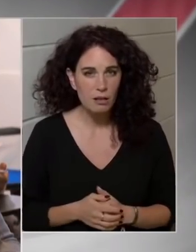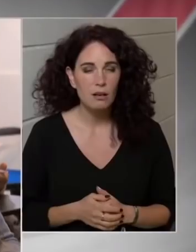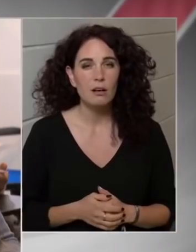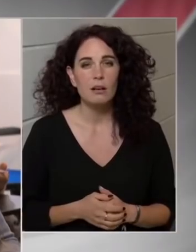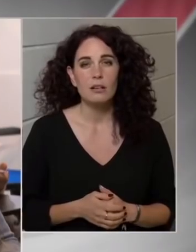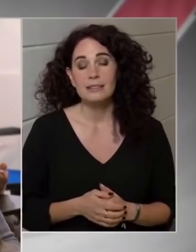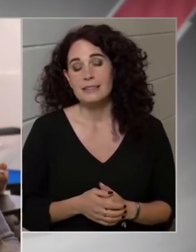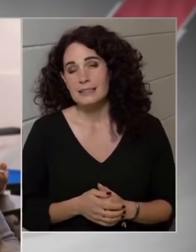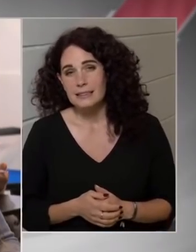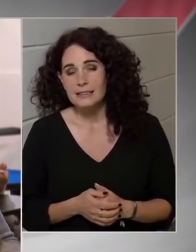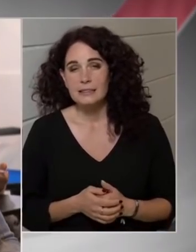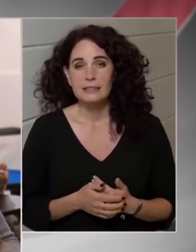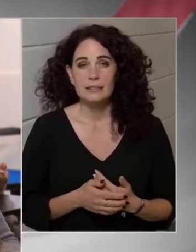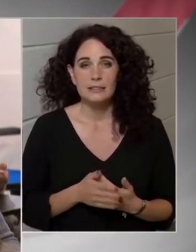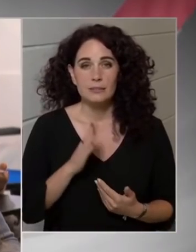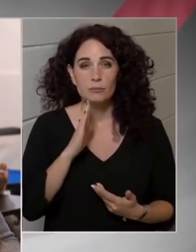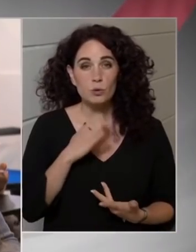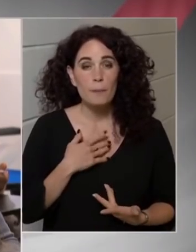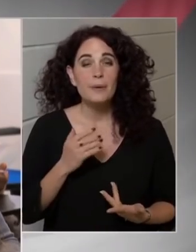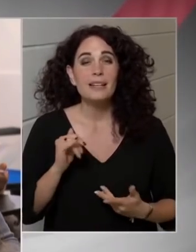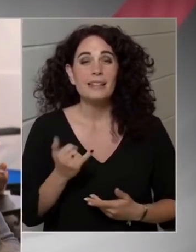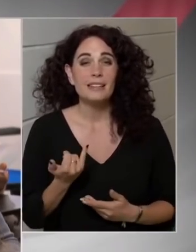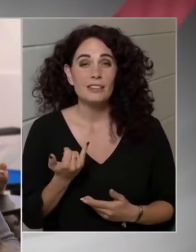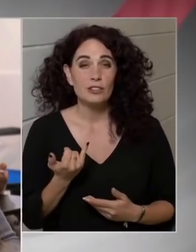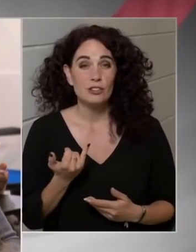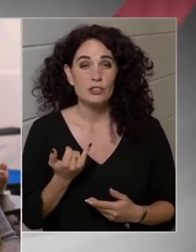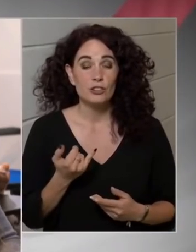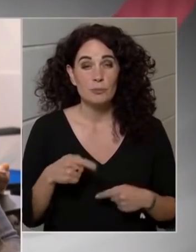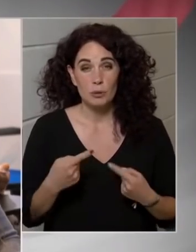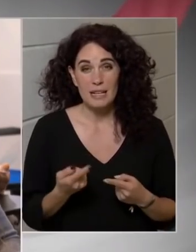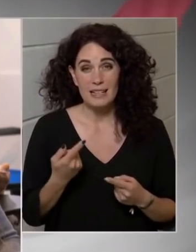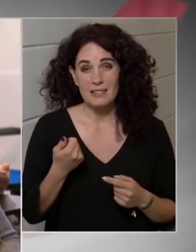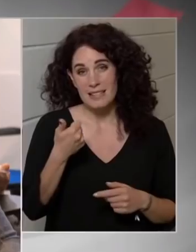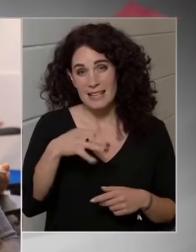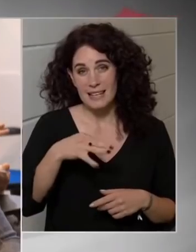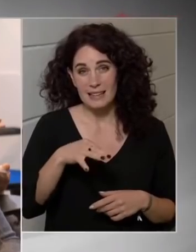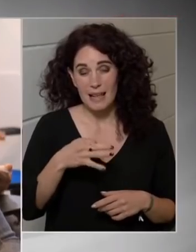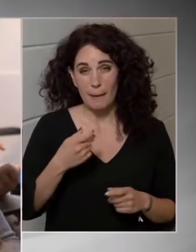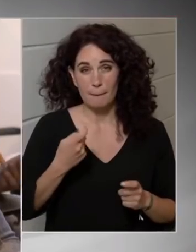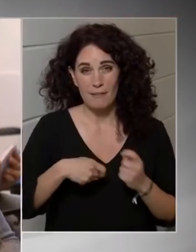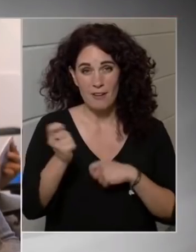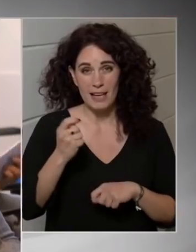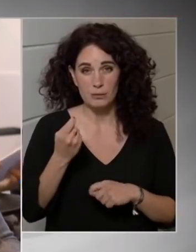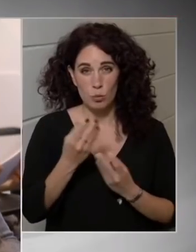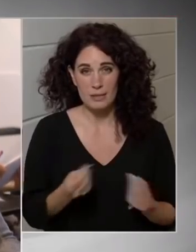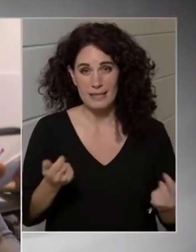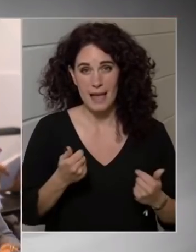nagyon. Minek után ez az egyetlen bevált módszer a majom himlő ellen, amely